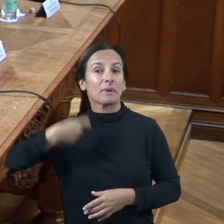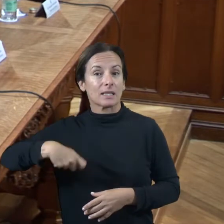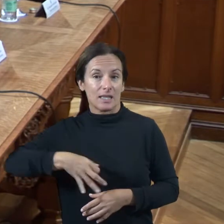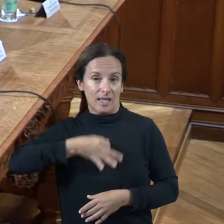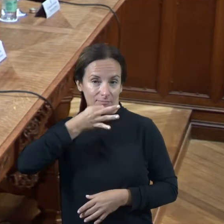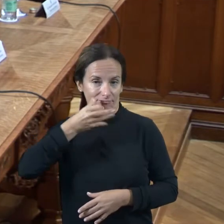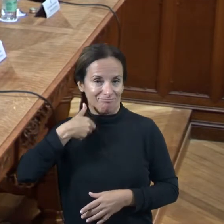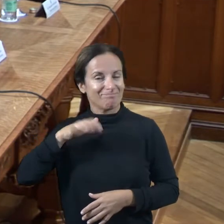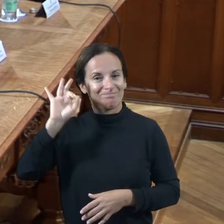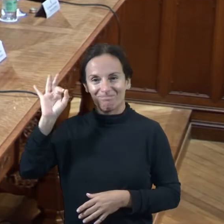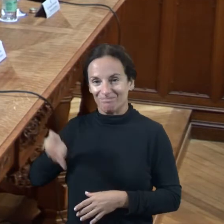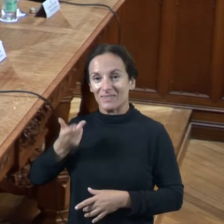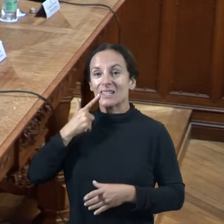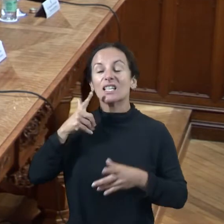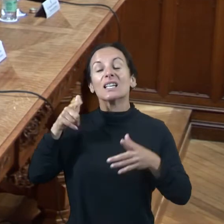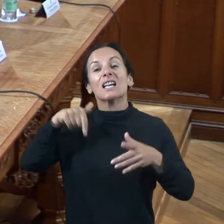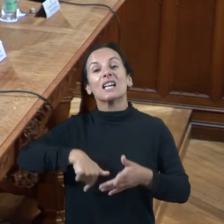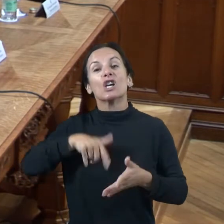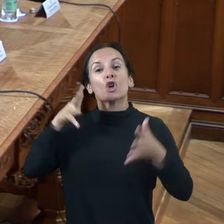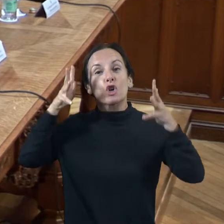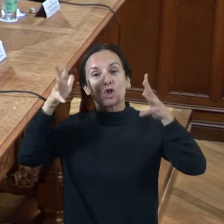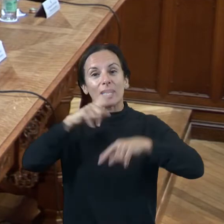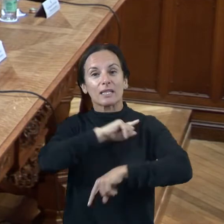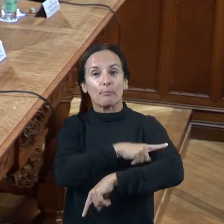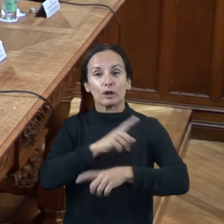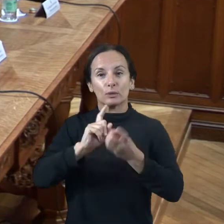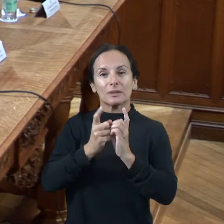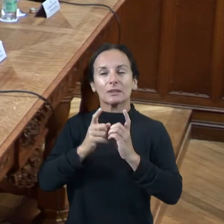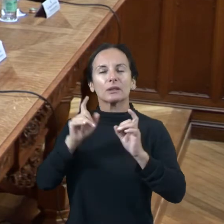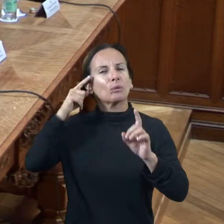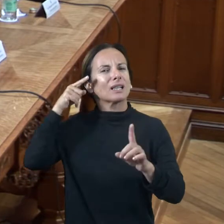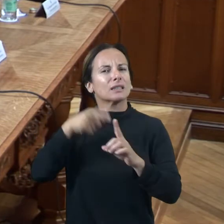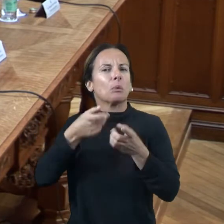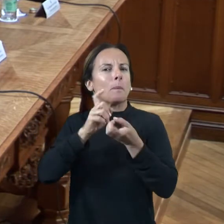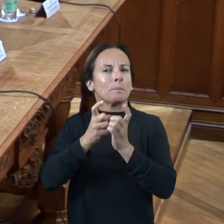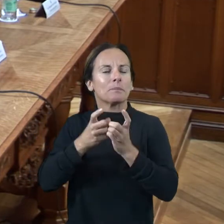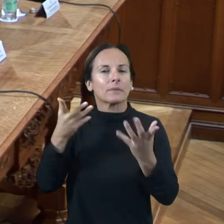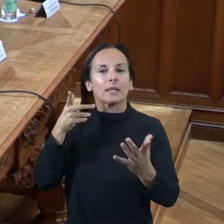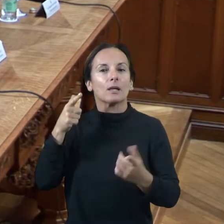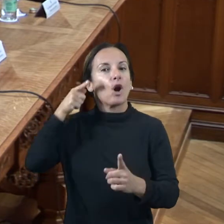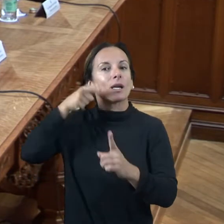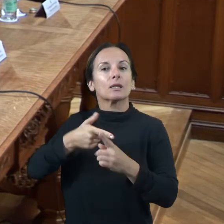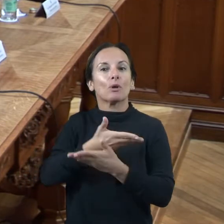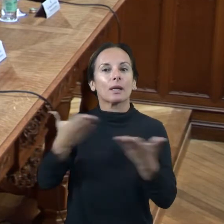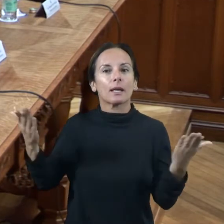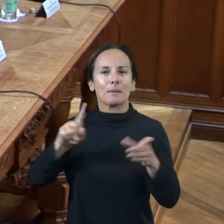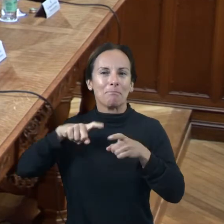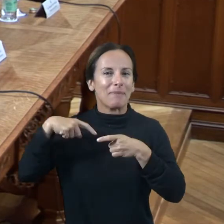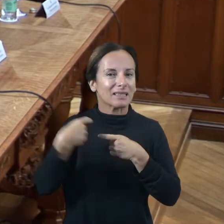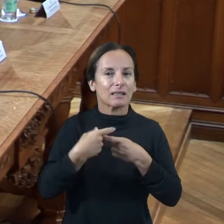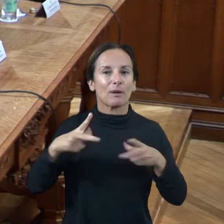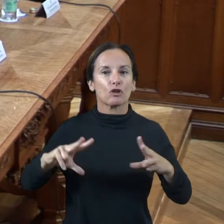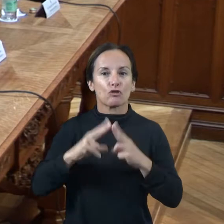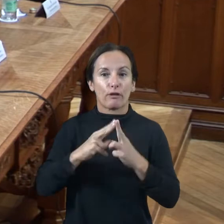un òrgan de caràcter consultiu i és això de la direcció insulada d'esports que té com a gran objectiu la participació global de la societat